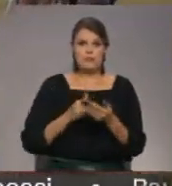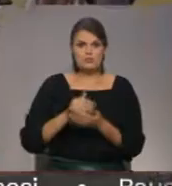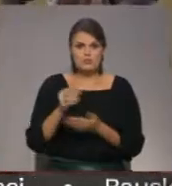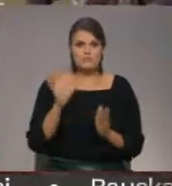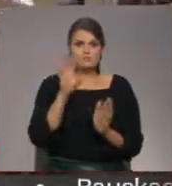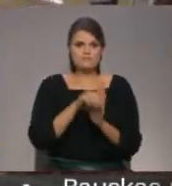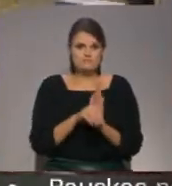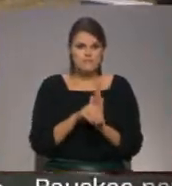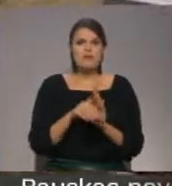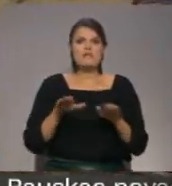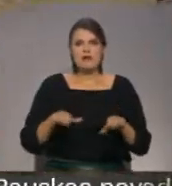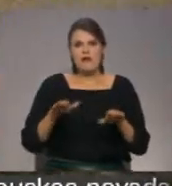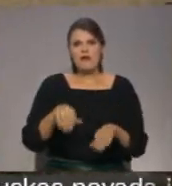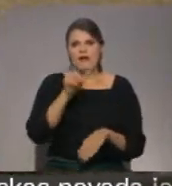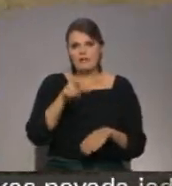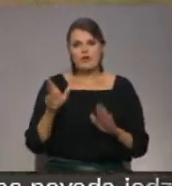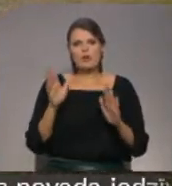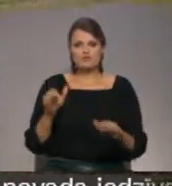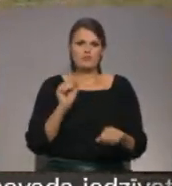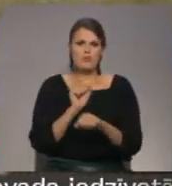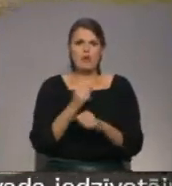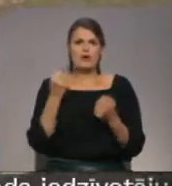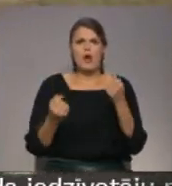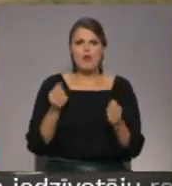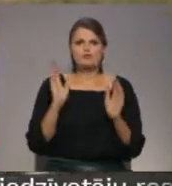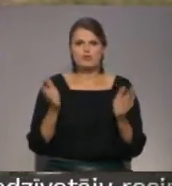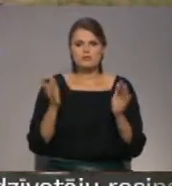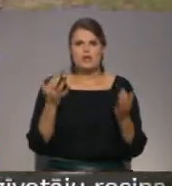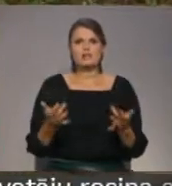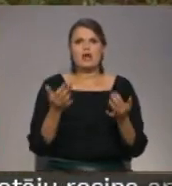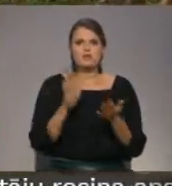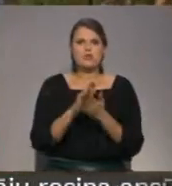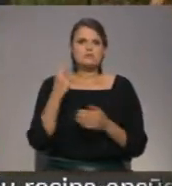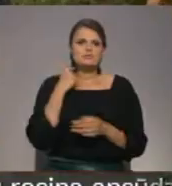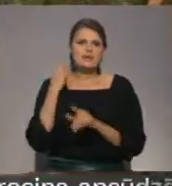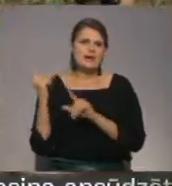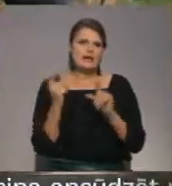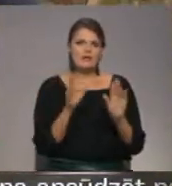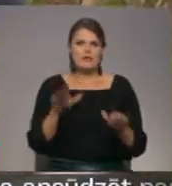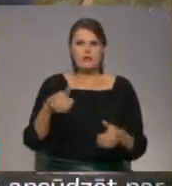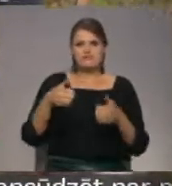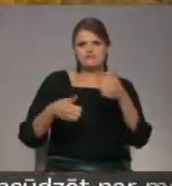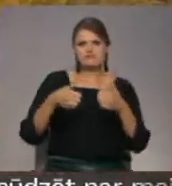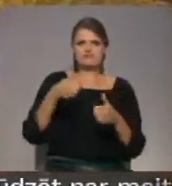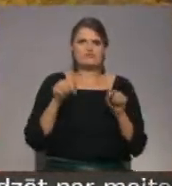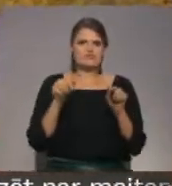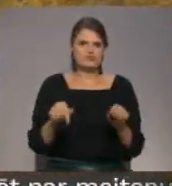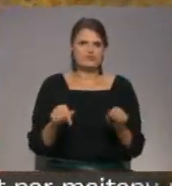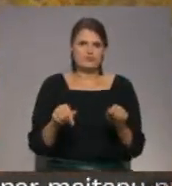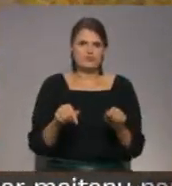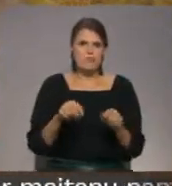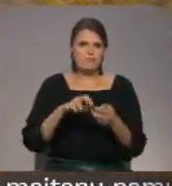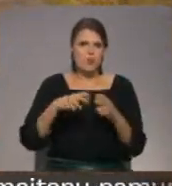Rūjienu valkai, vietējie gatavi bloķēt autoceļus un stūrēt savus traktors uz Rīgu, lai spēkotos ar pūtas reformas ceļa rūlu.